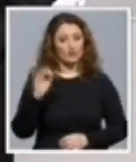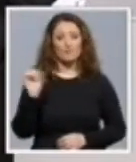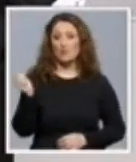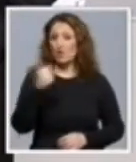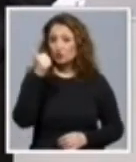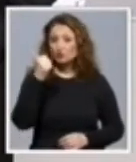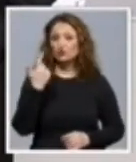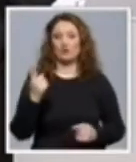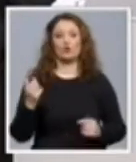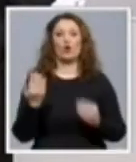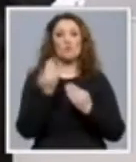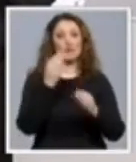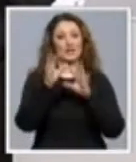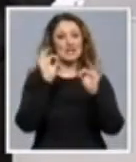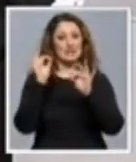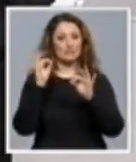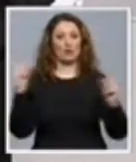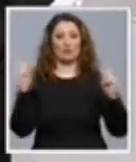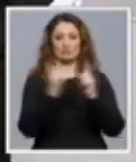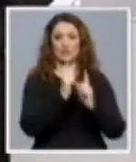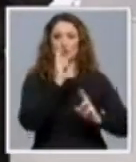Hrvatskoj televiziji